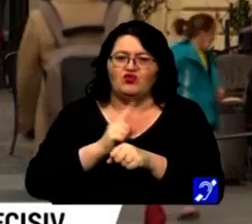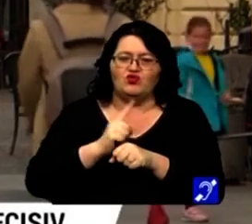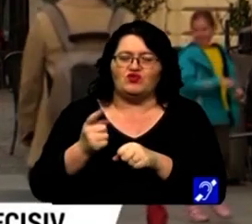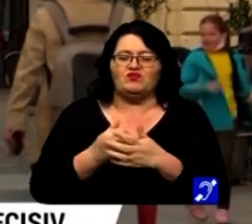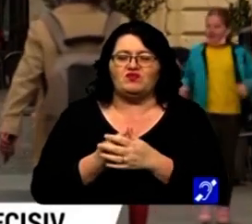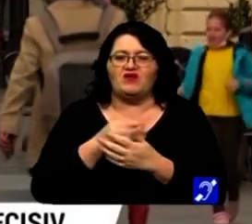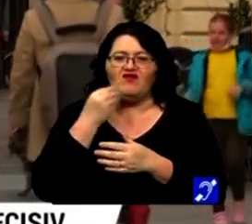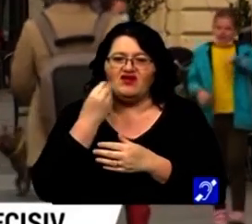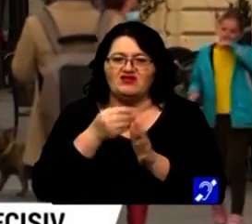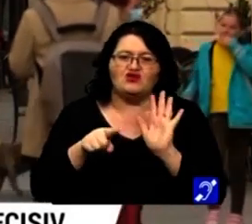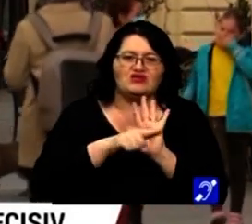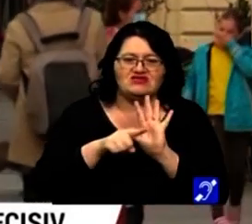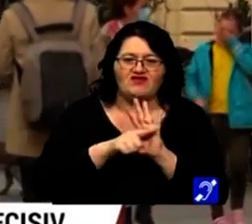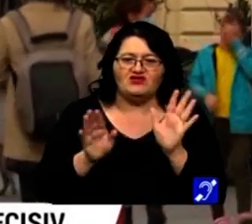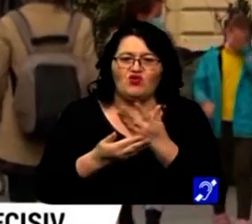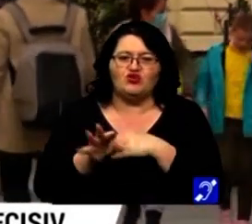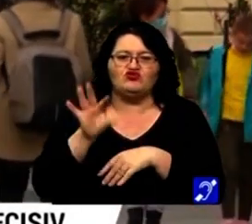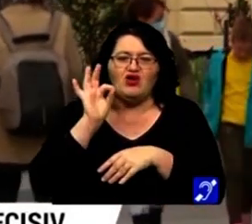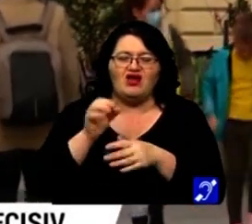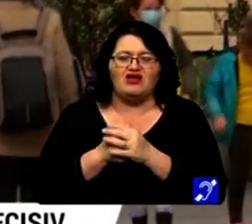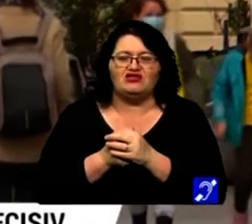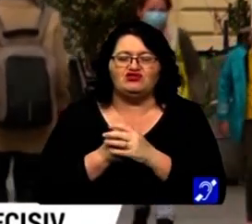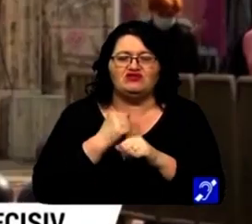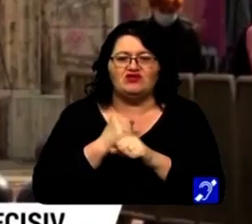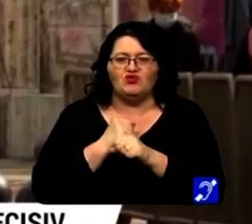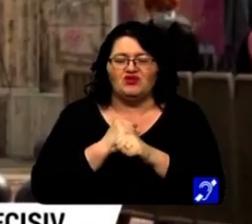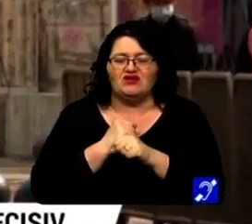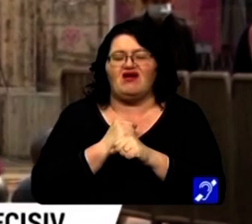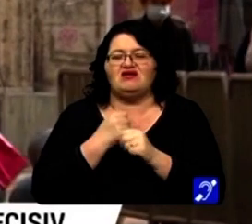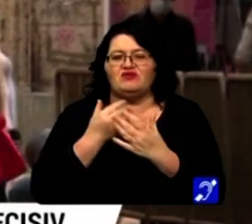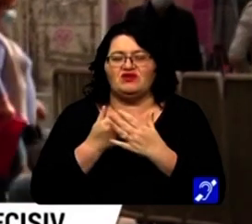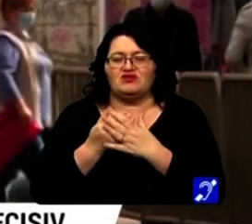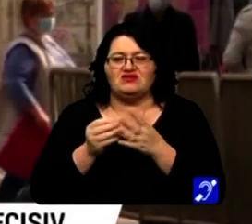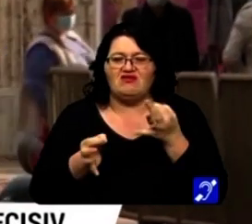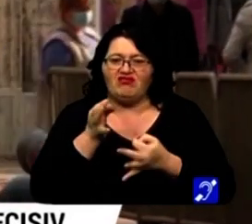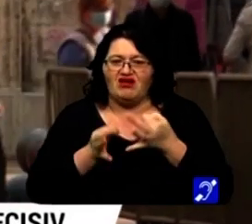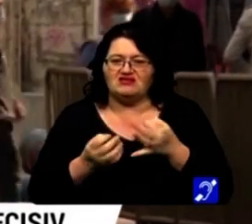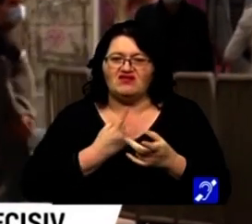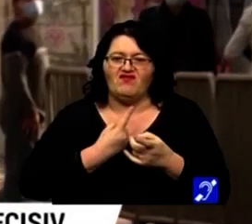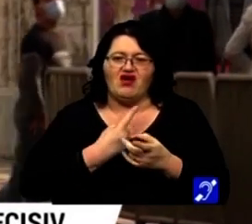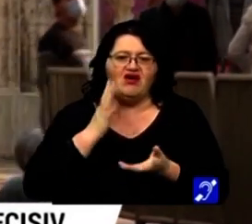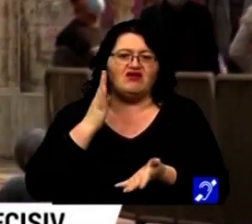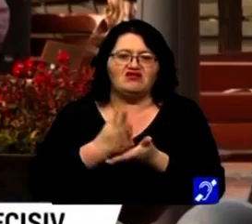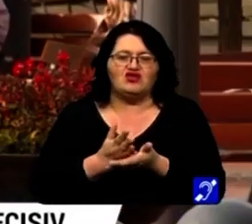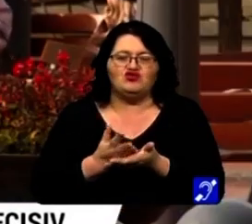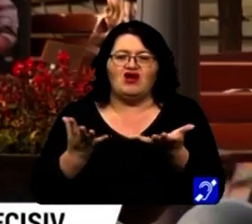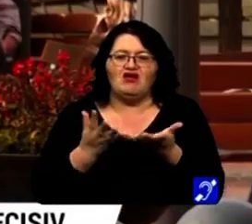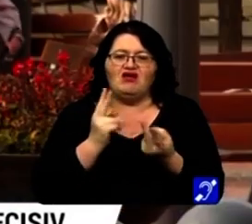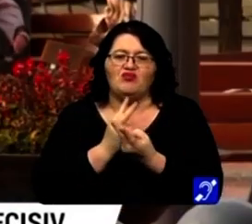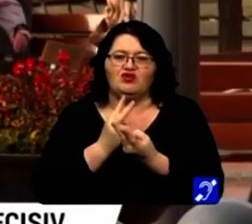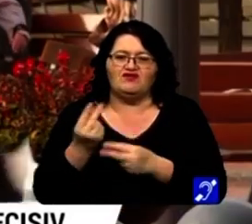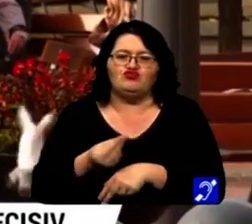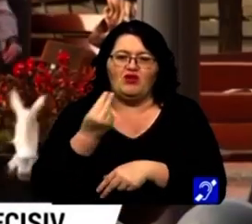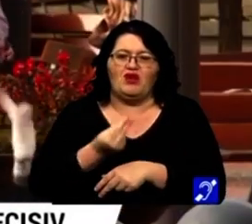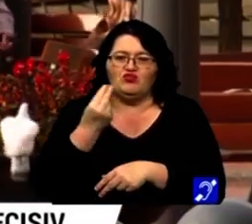avantaje și dezavantaje pentru oricare dintre cele 3 modalități de lucru. Așa că, după ce sunt analizate, fiecare decide care dintre ele îi este